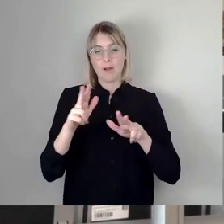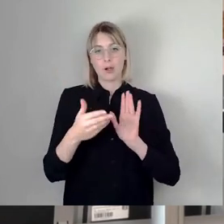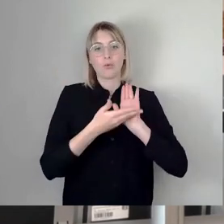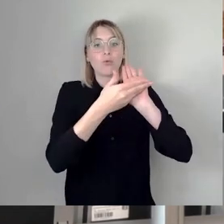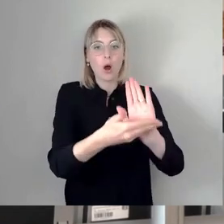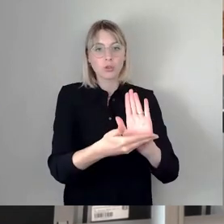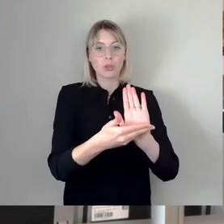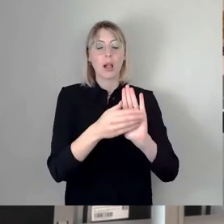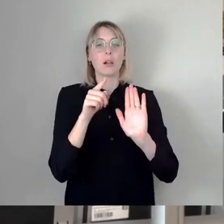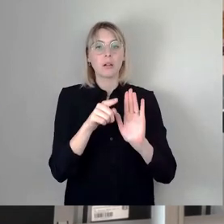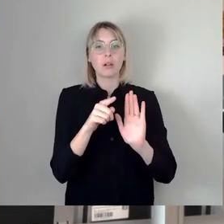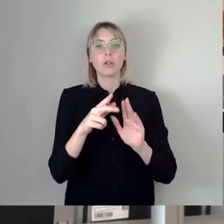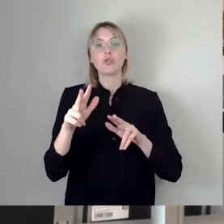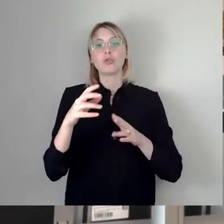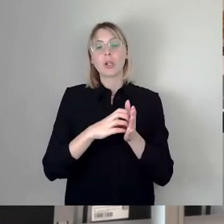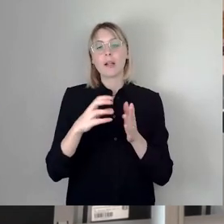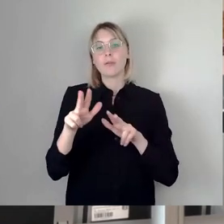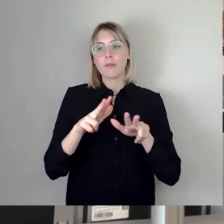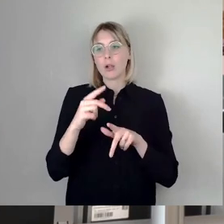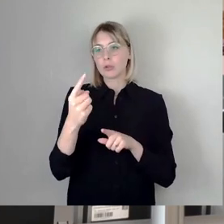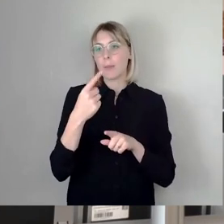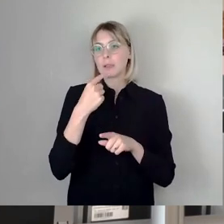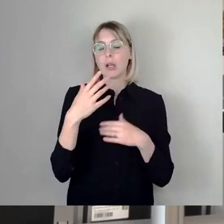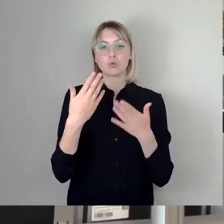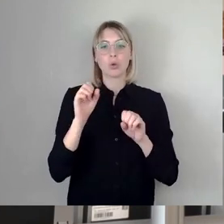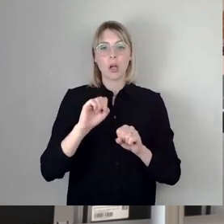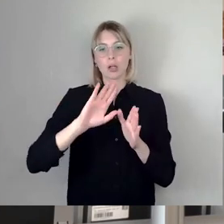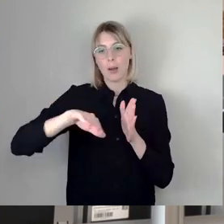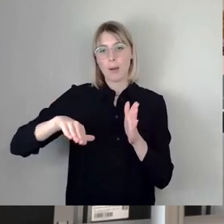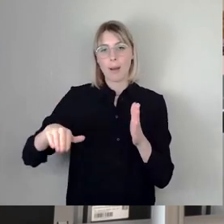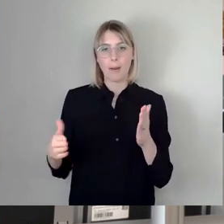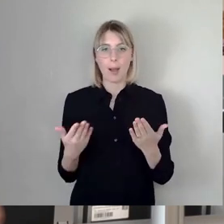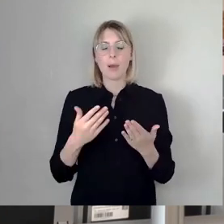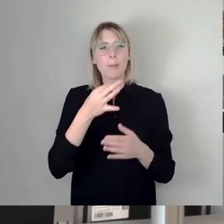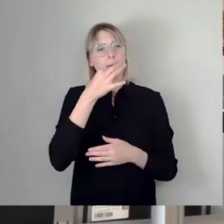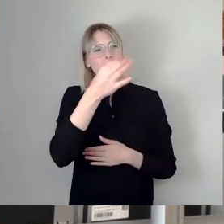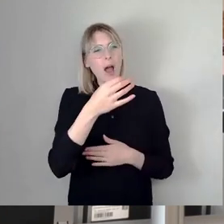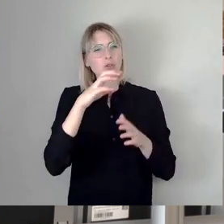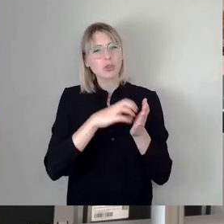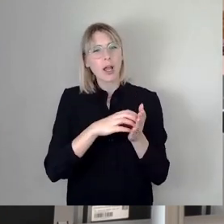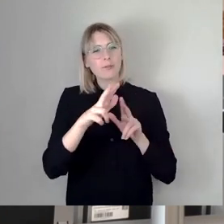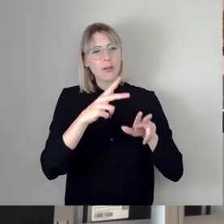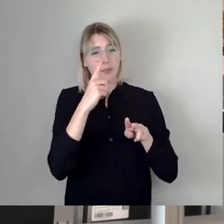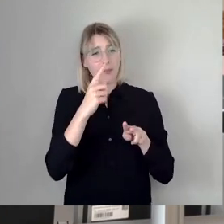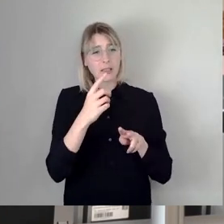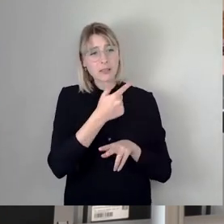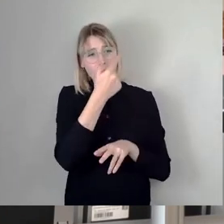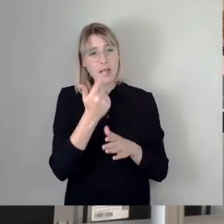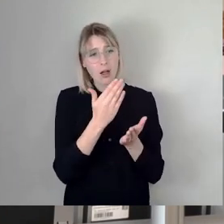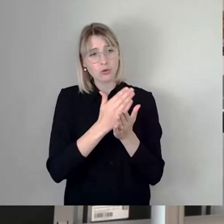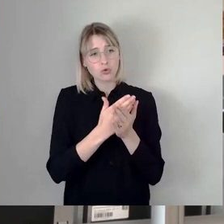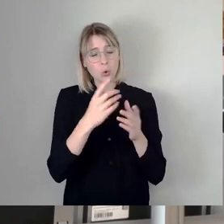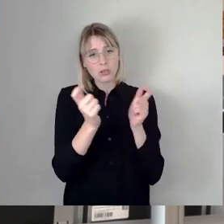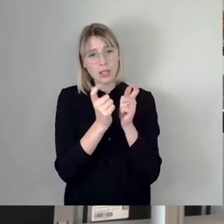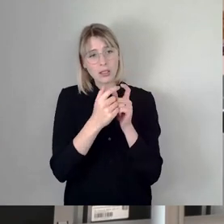aus dem Programm Dinge herauszukürzen. Meine Frage an die Stadtverwaltung, wenn da seit zwei Jahren Tickets verkauft worden sind, wer